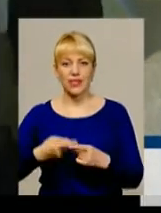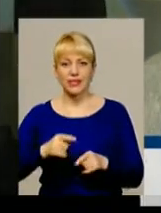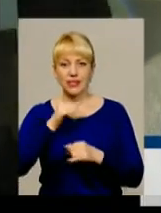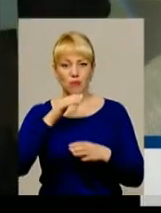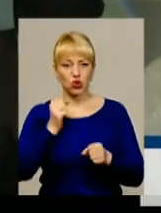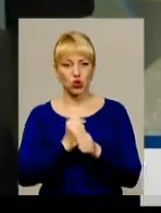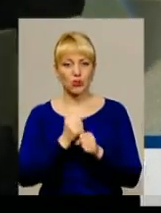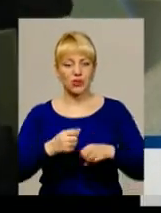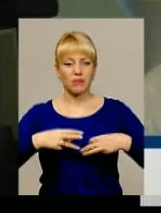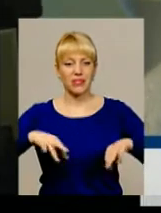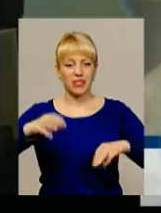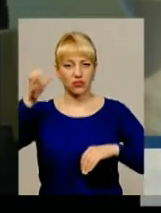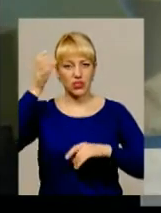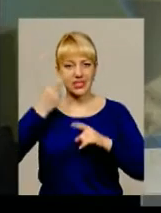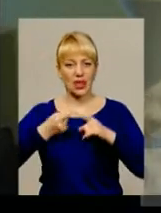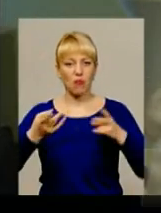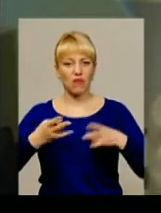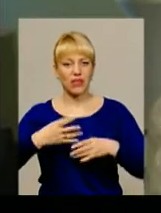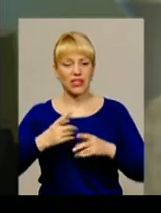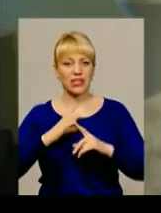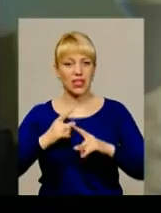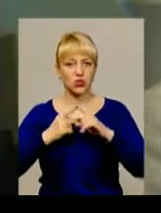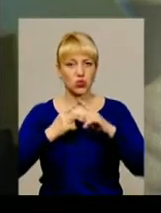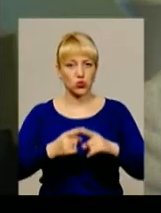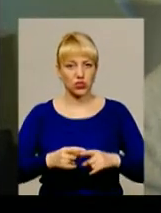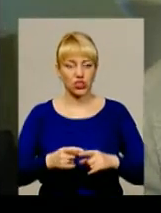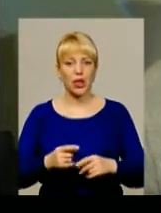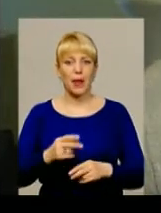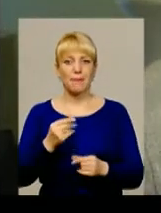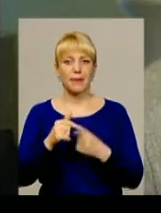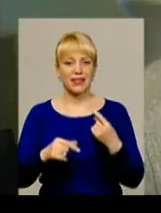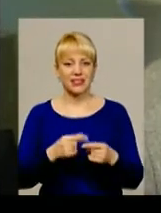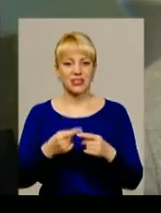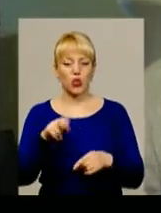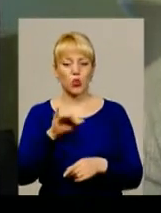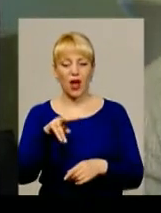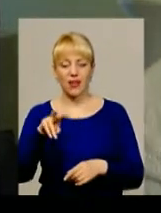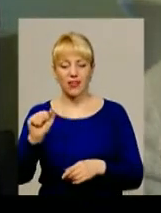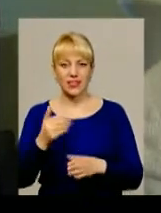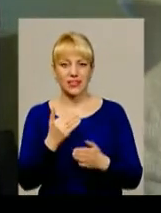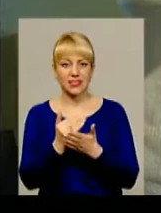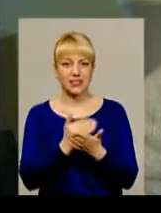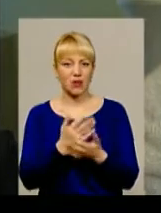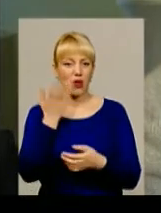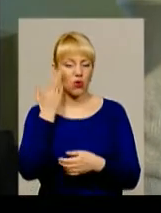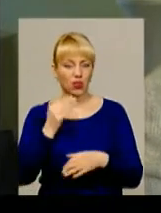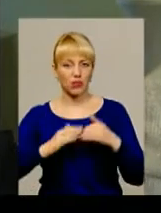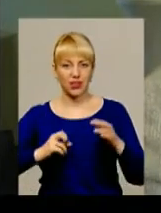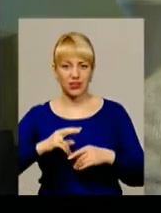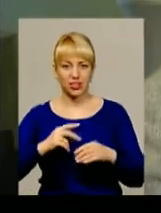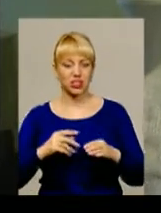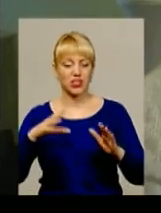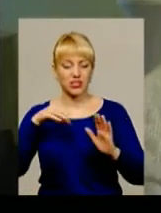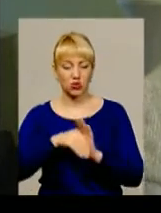зробити Міністерство освіти, це дійсно мусить йти на зустріч бізнес. Дуальна система – це тоді, коли практична складова під час